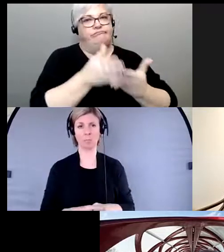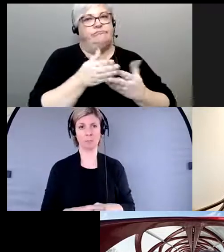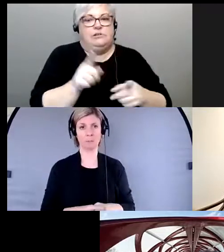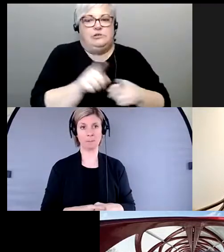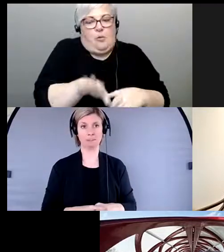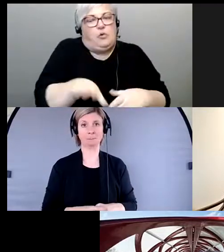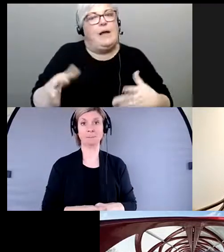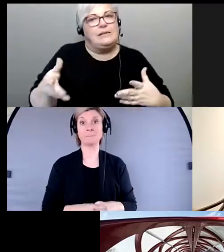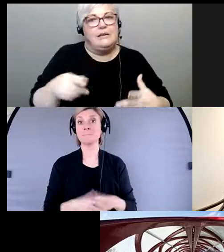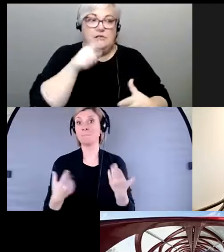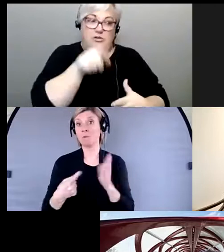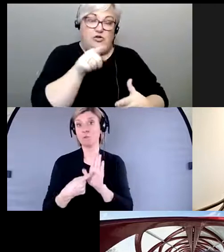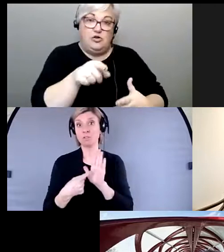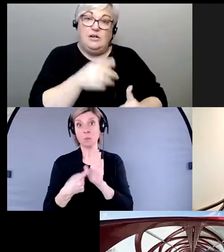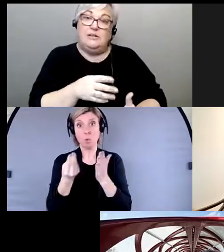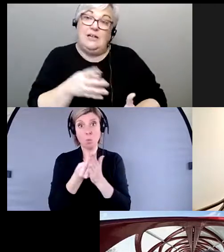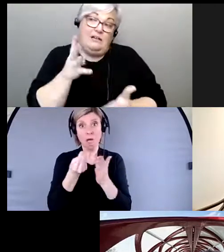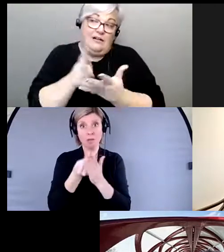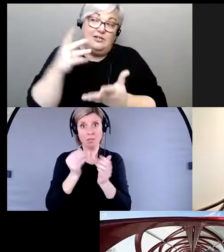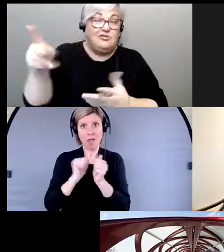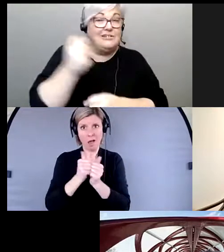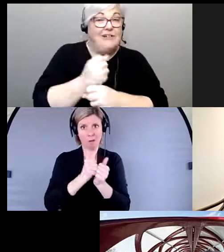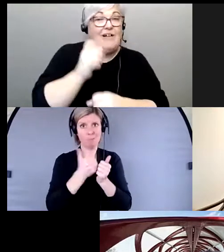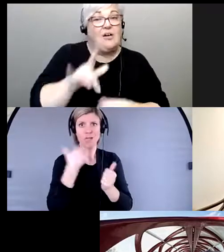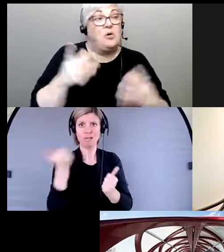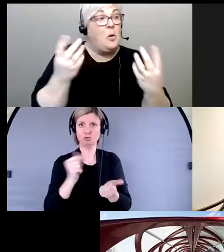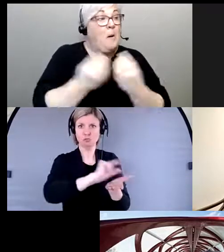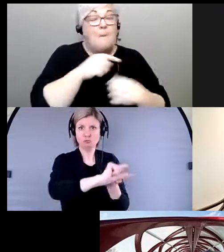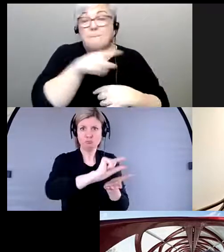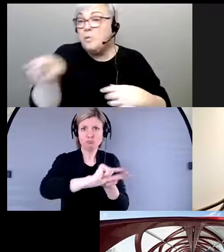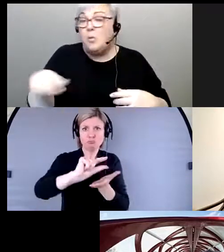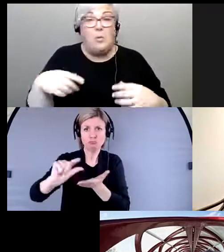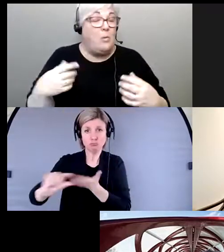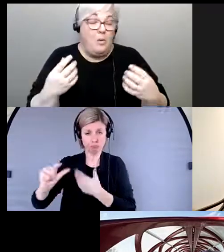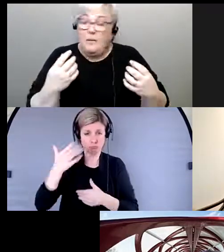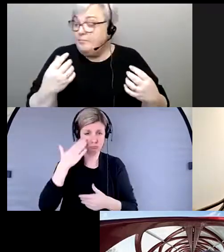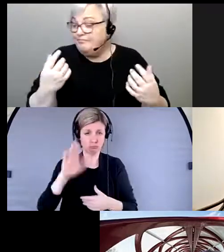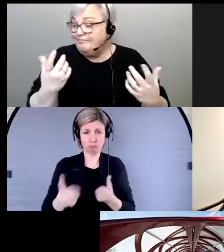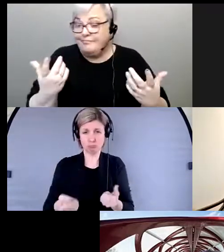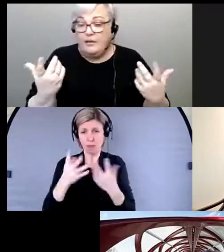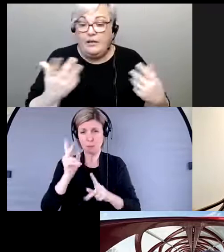la richesse est une partie très importante de ce travail-là parce qu'il y a plusieurs personnes qui n'ont pas accès à